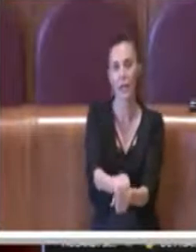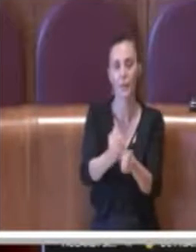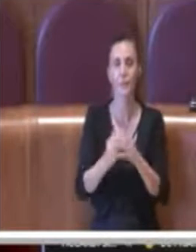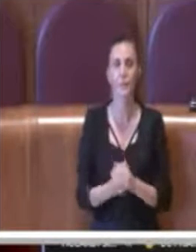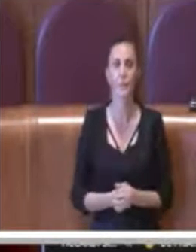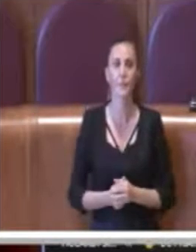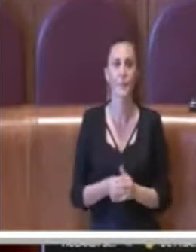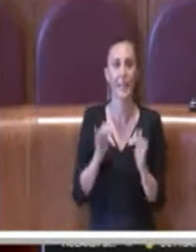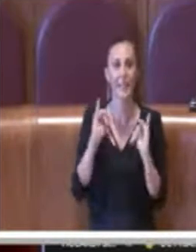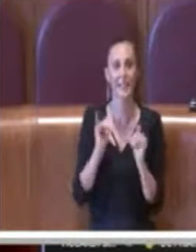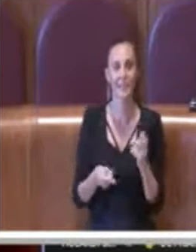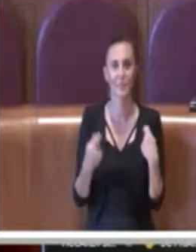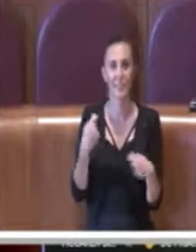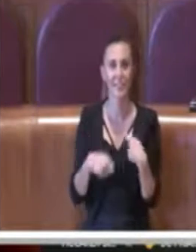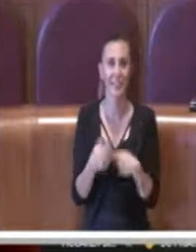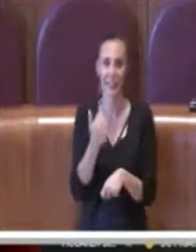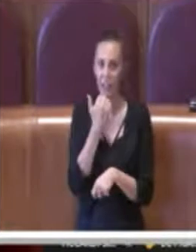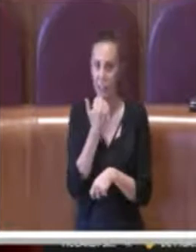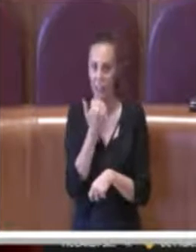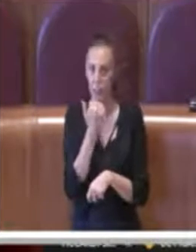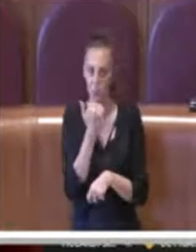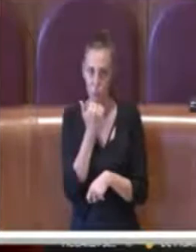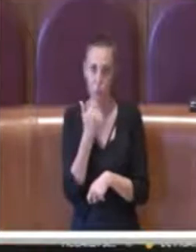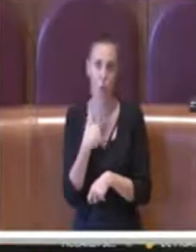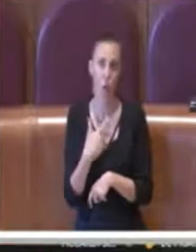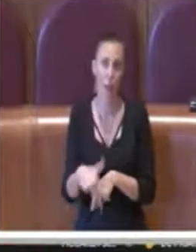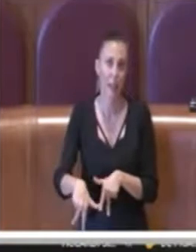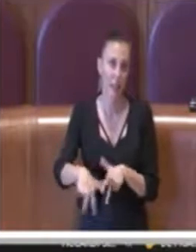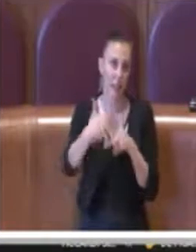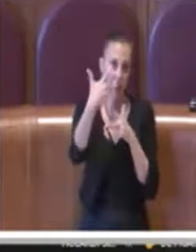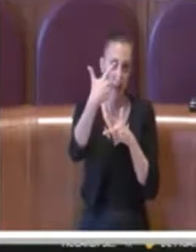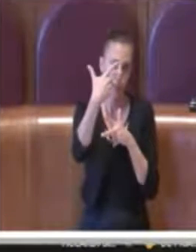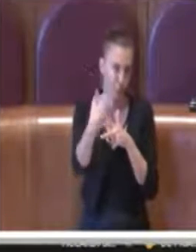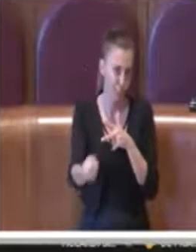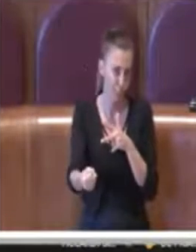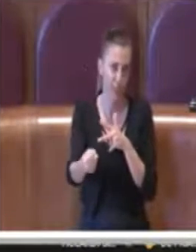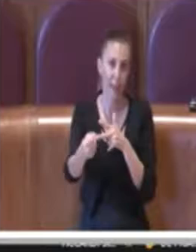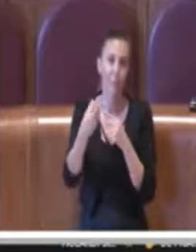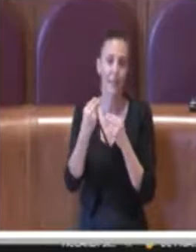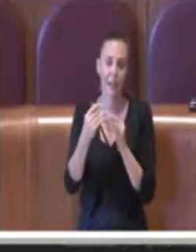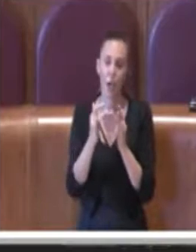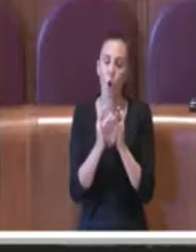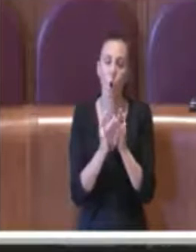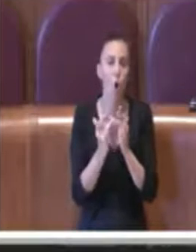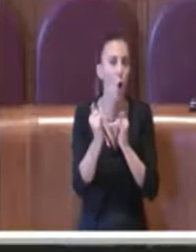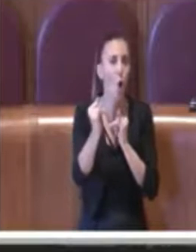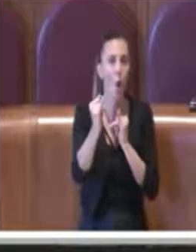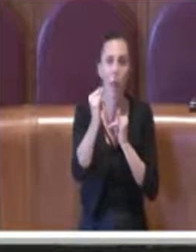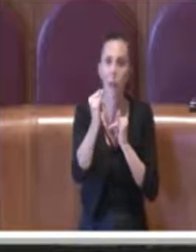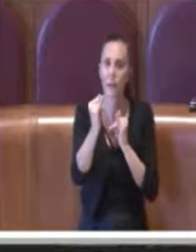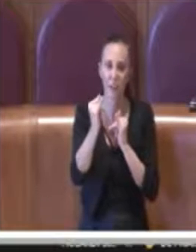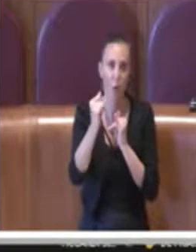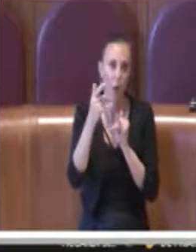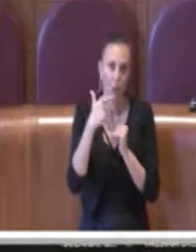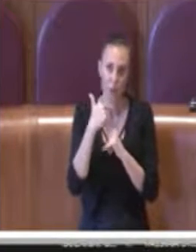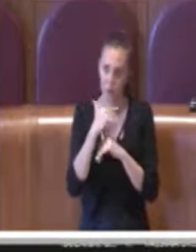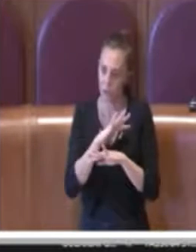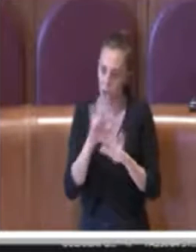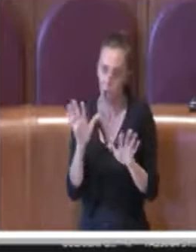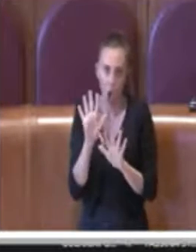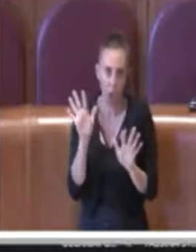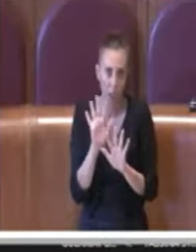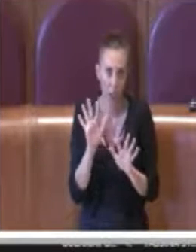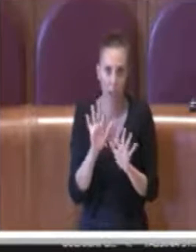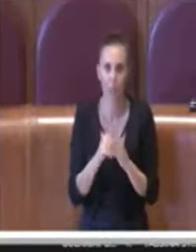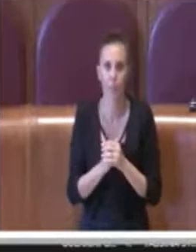Sì, Presidente, mi scuso se non attivo la videocamera, però la connessione è veramente pessima, quindi